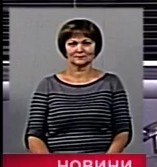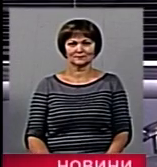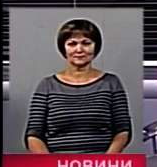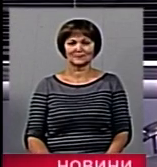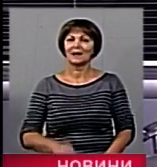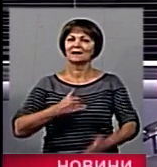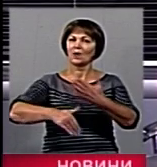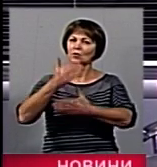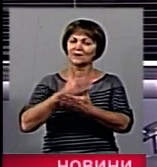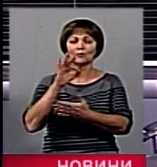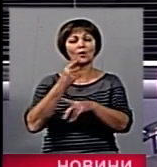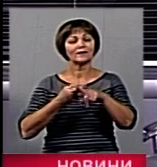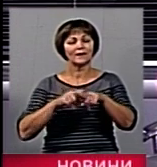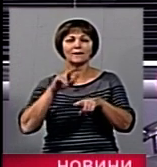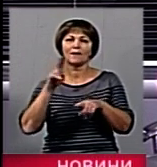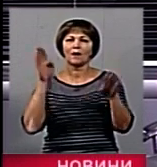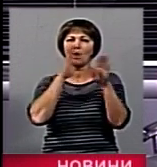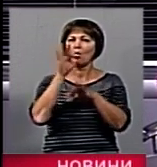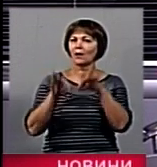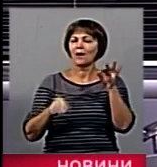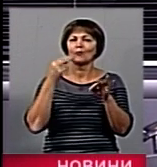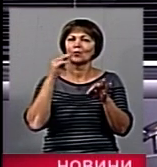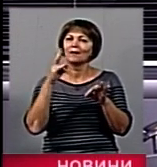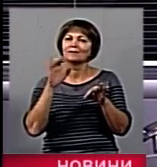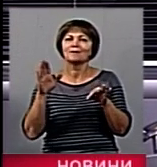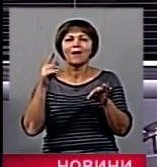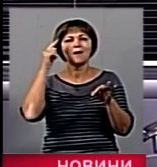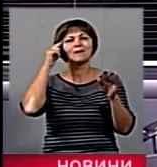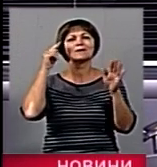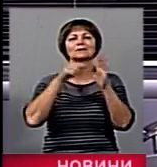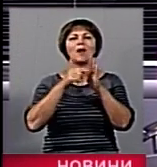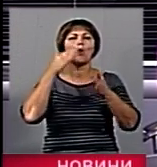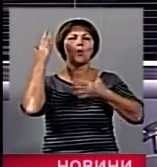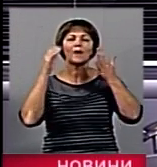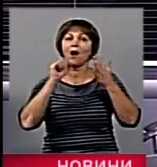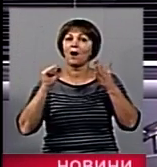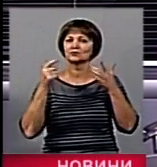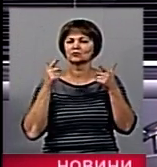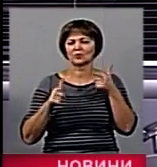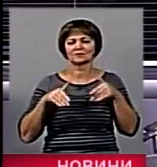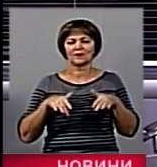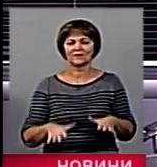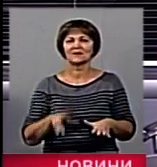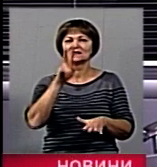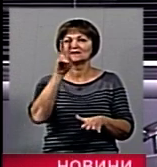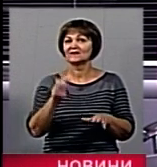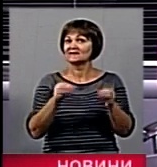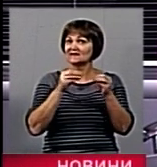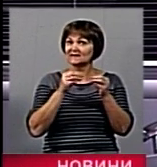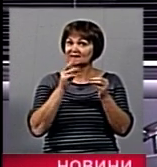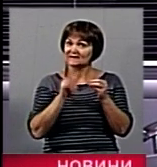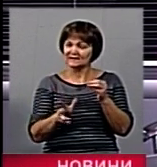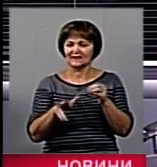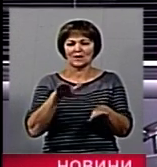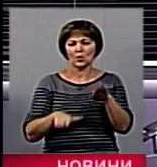І наостанок про те, як екологію поліпшують не теоріями, а справами 230 кілограмів білого амура та карпа